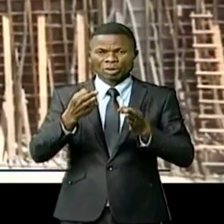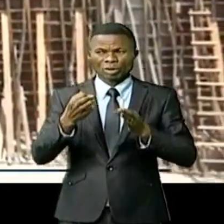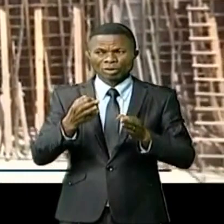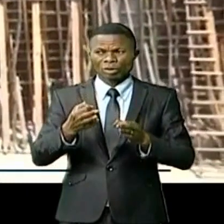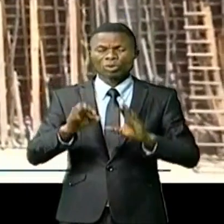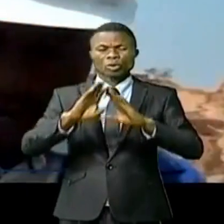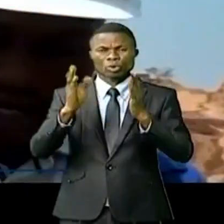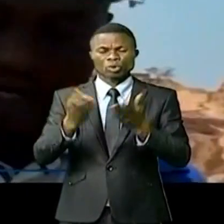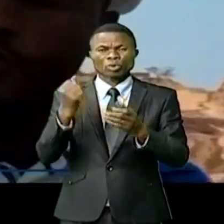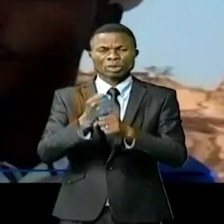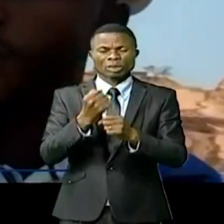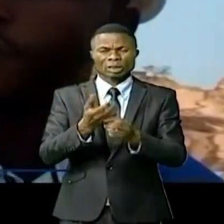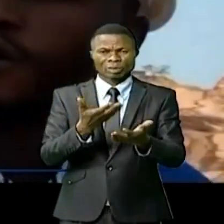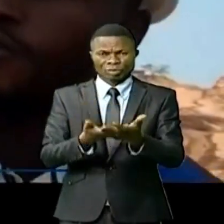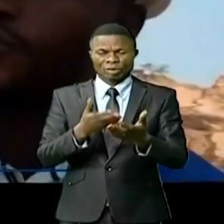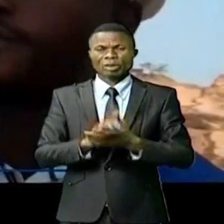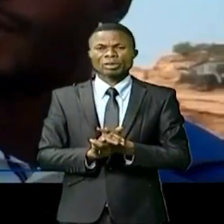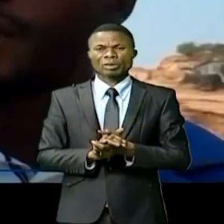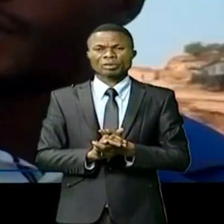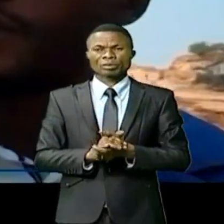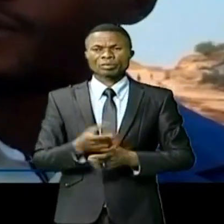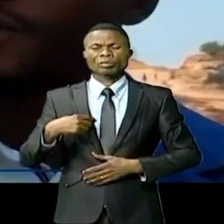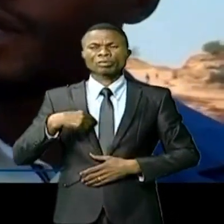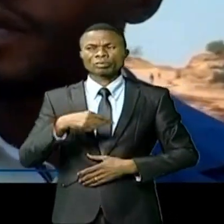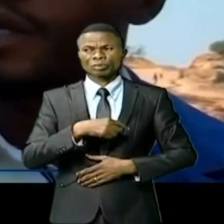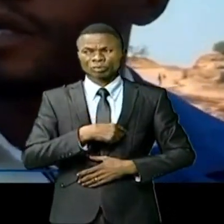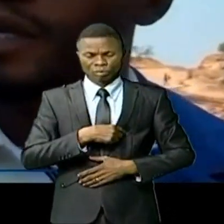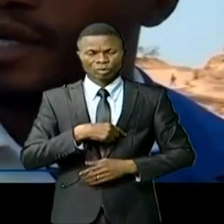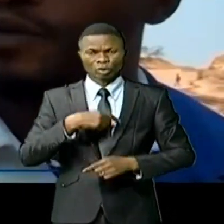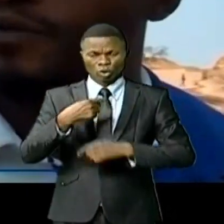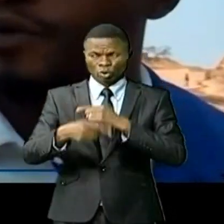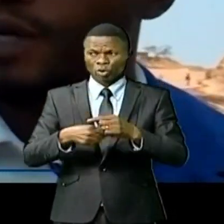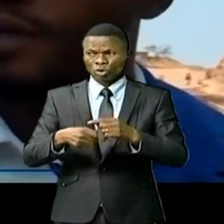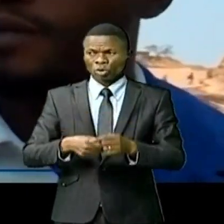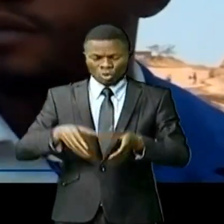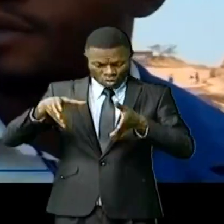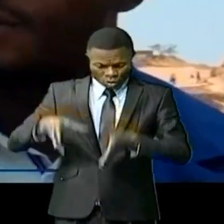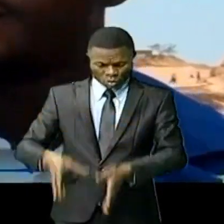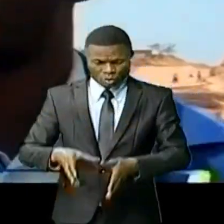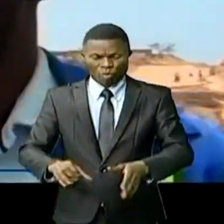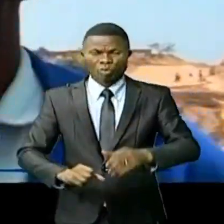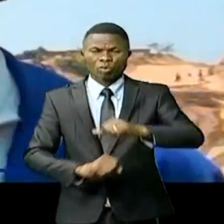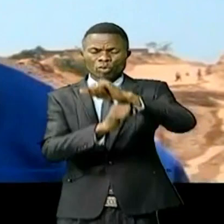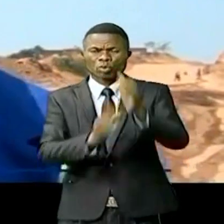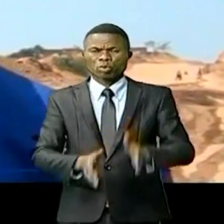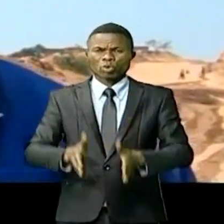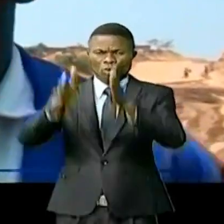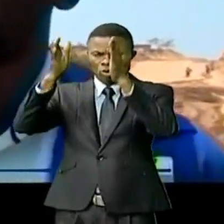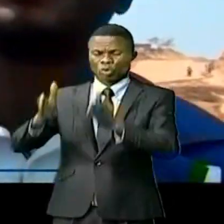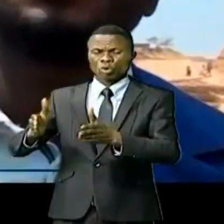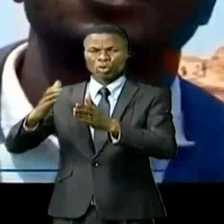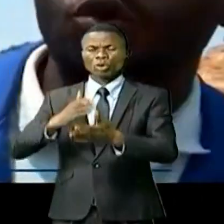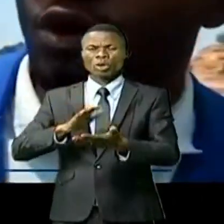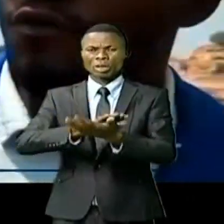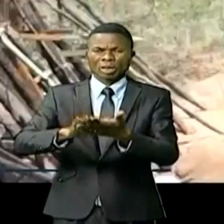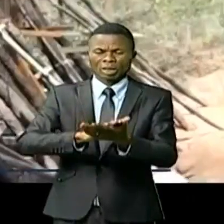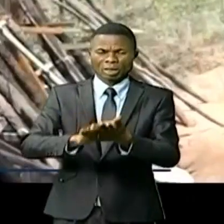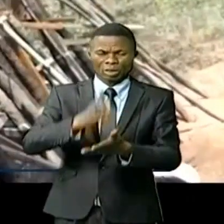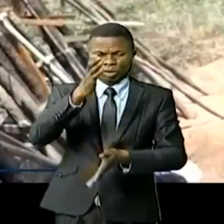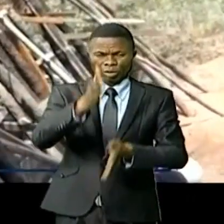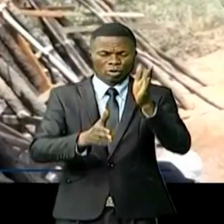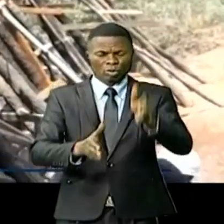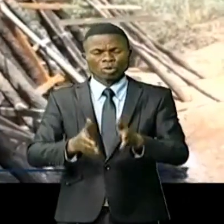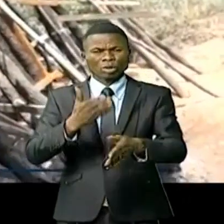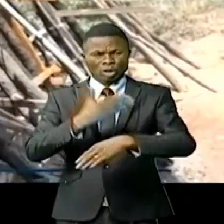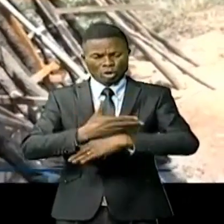superviseurs des travaux. y a quatre mois qu a commencé. On a en train de rouler les quatre voiles. Donc là on a rouler les trois voiles